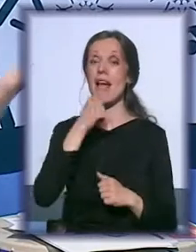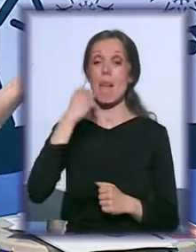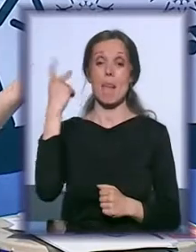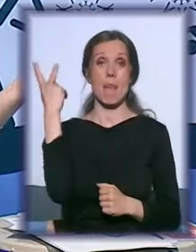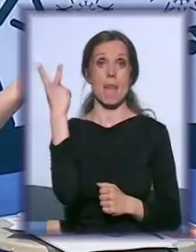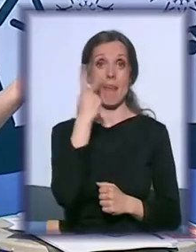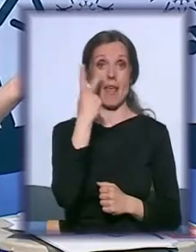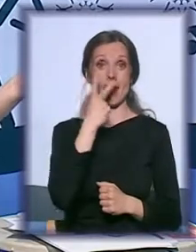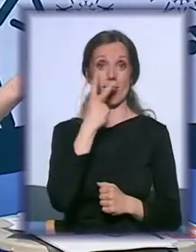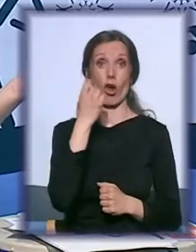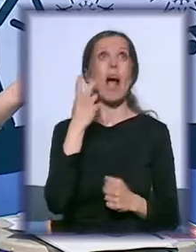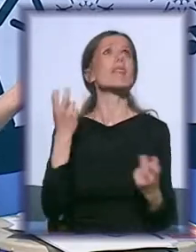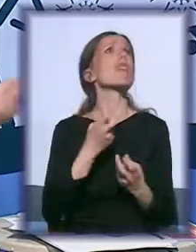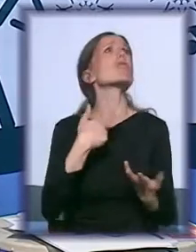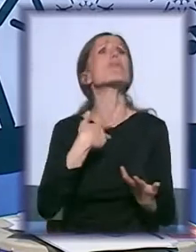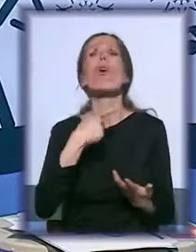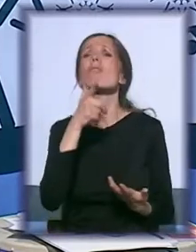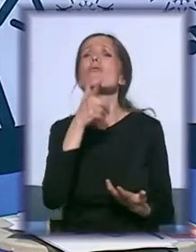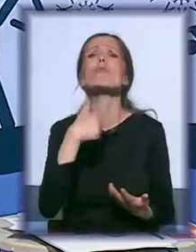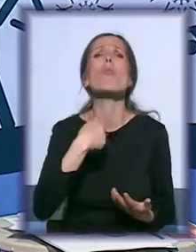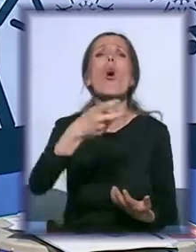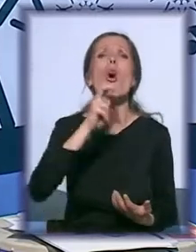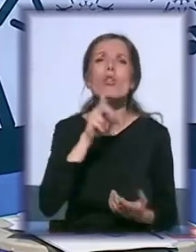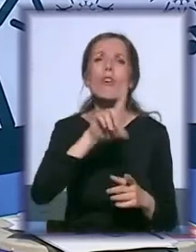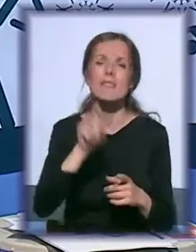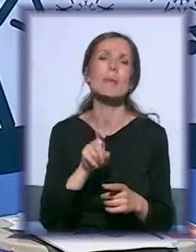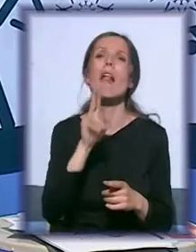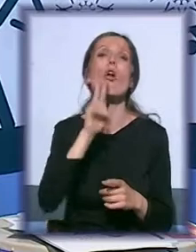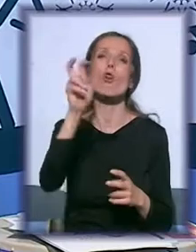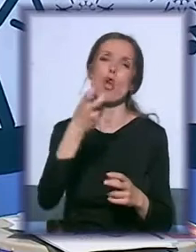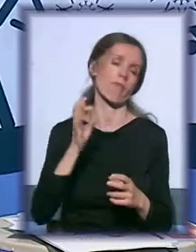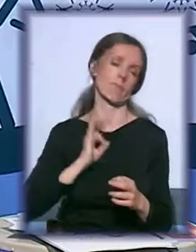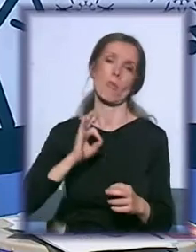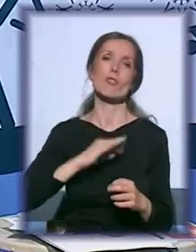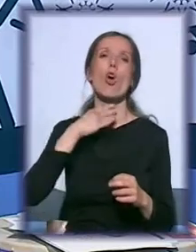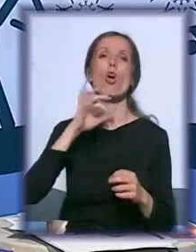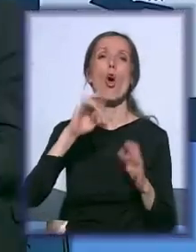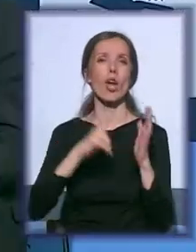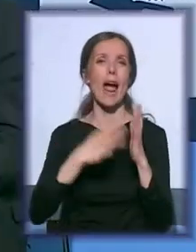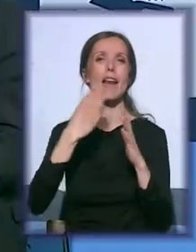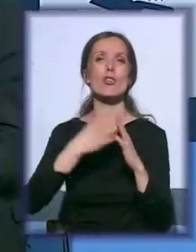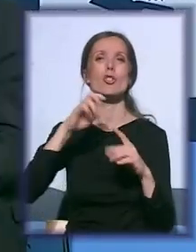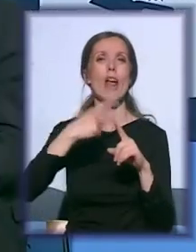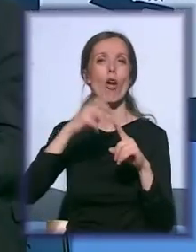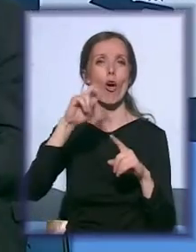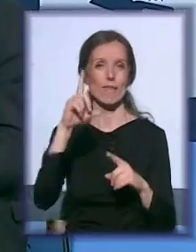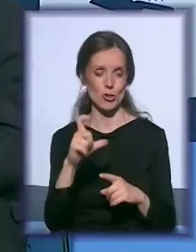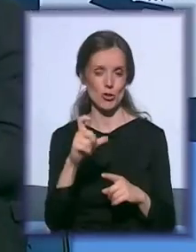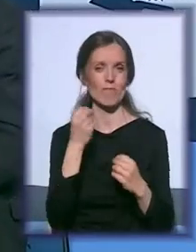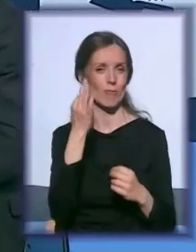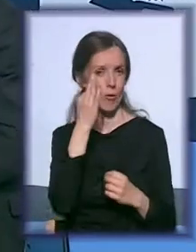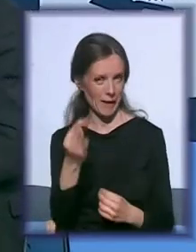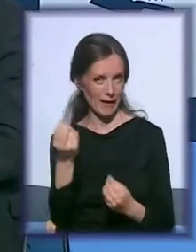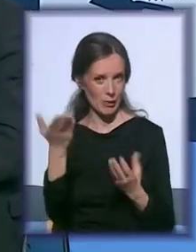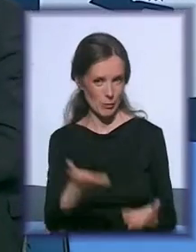tražimo odgovore na sva ova pitanja, moram da pozove Gorana Šehovića. Dobar dan, Gorane, i dobro mi došli. Dobar dan,